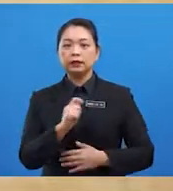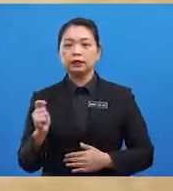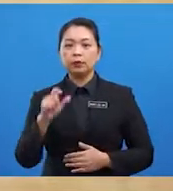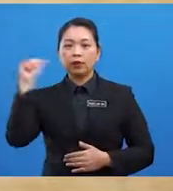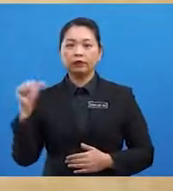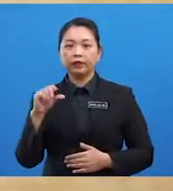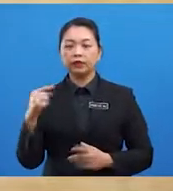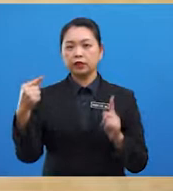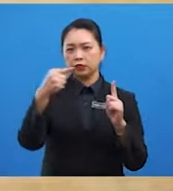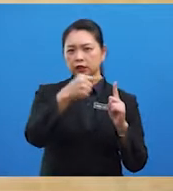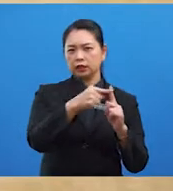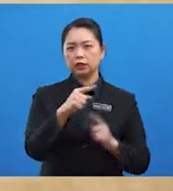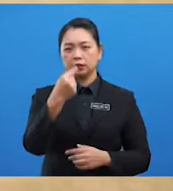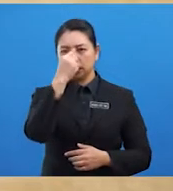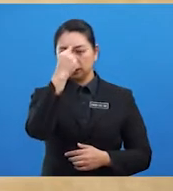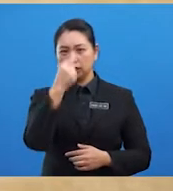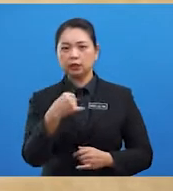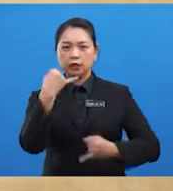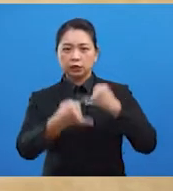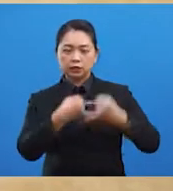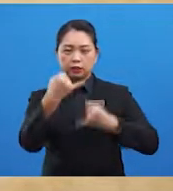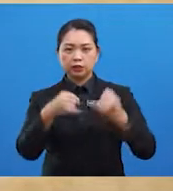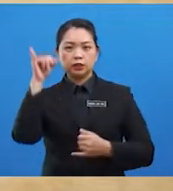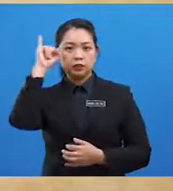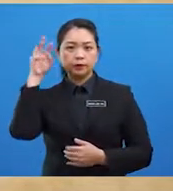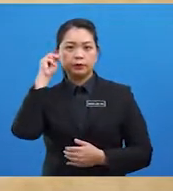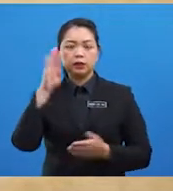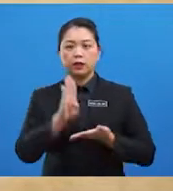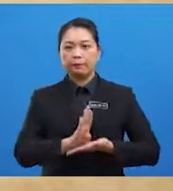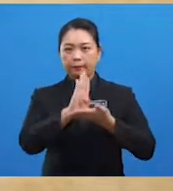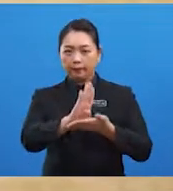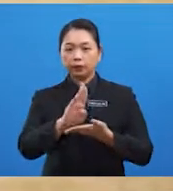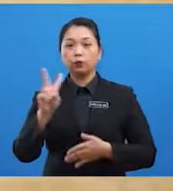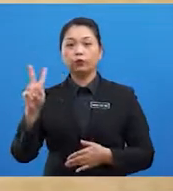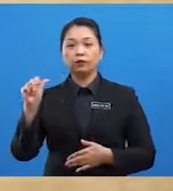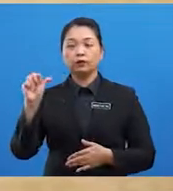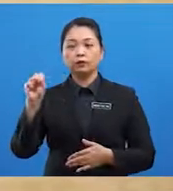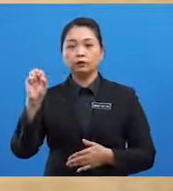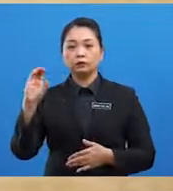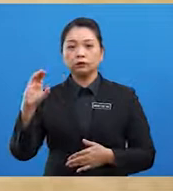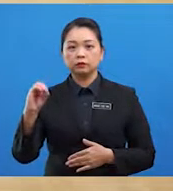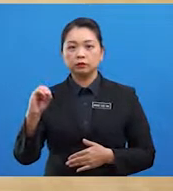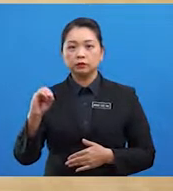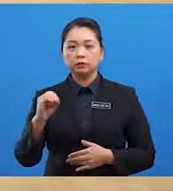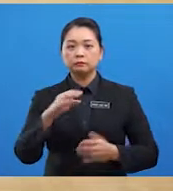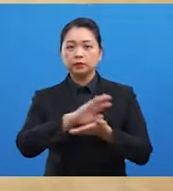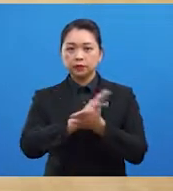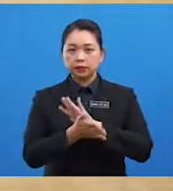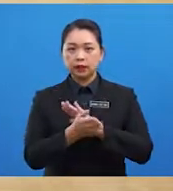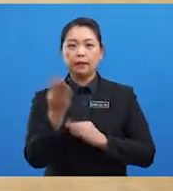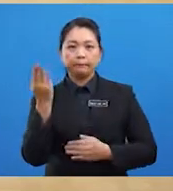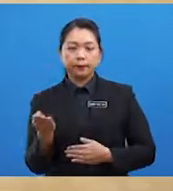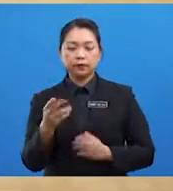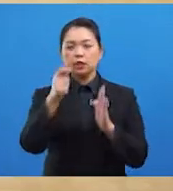di India Kejayaan Ibn Majid membantu waskodagama menjadikan